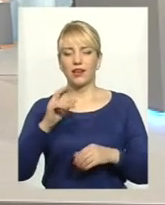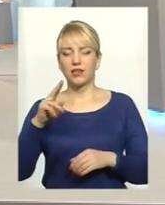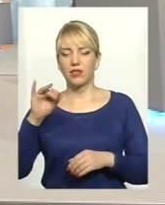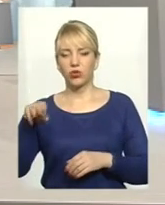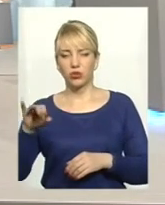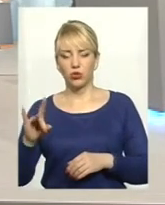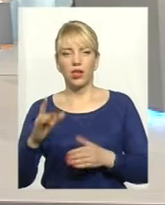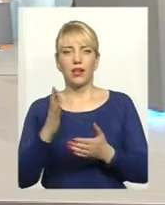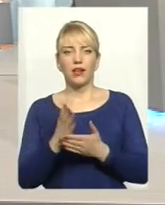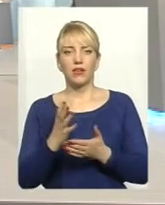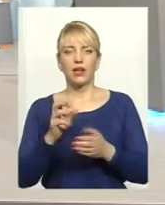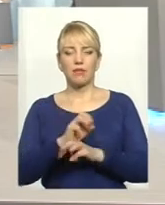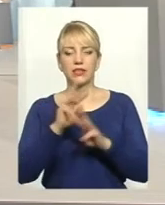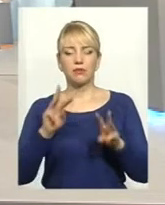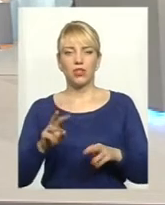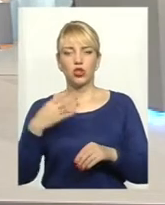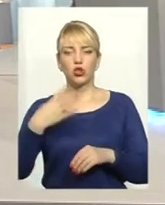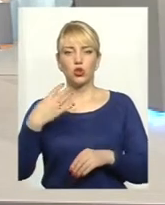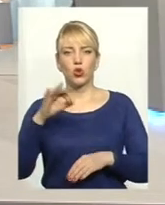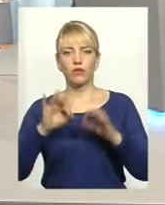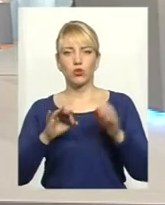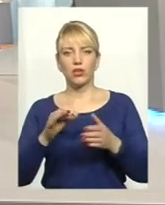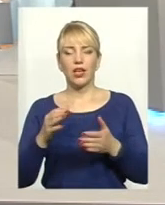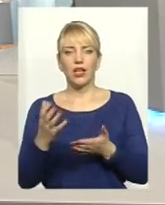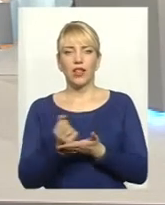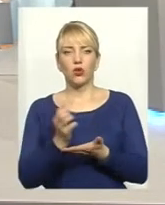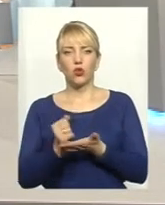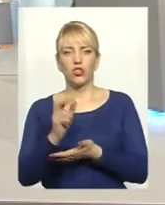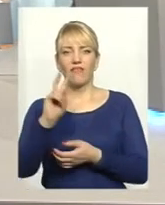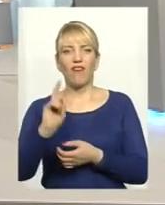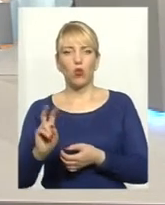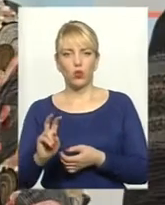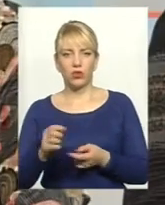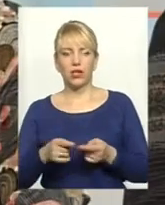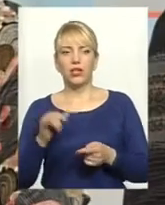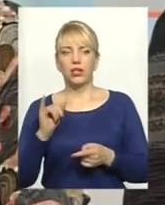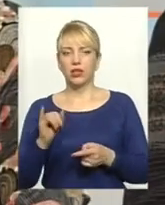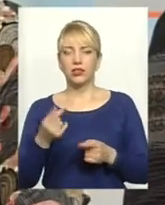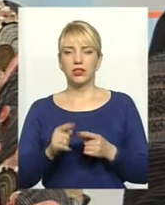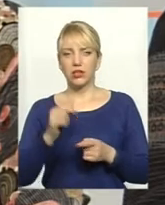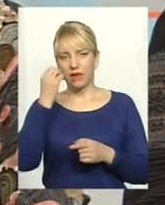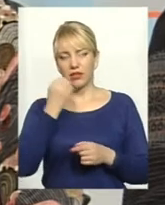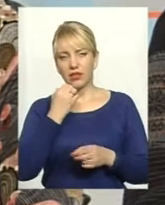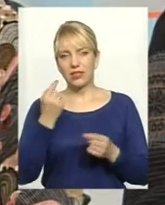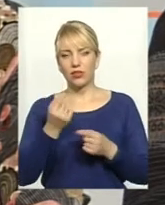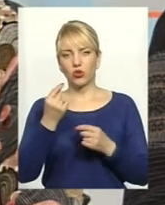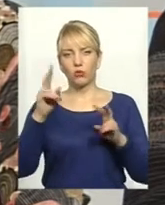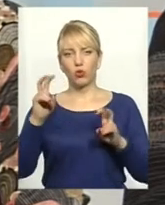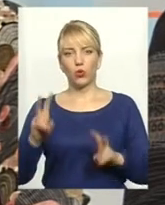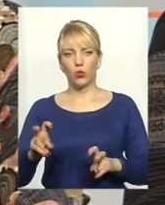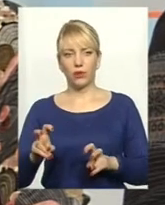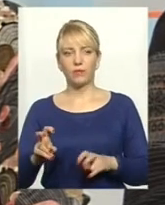валюти і сьогоднішня ситуація на валютному ринку утримується тільки завдяки тому, що йде експорт зернових культур і